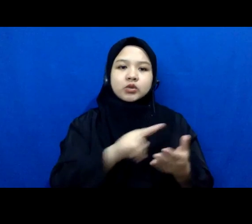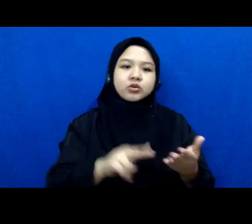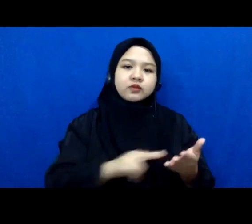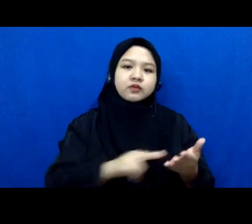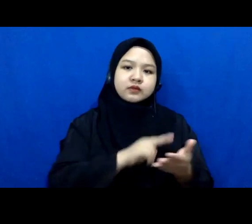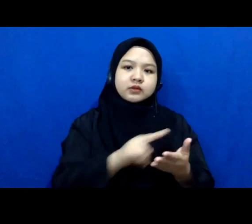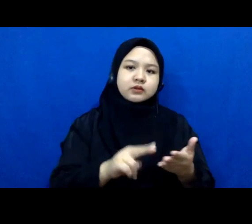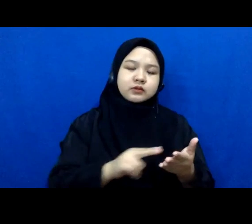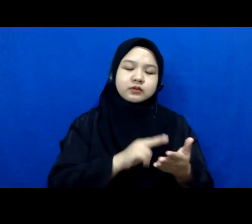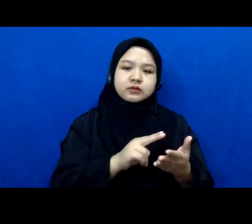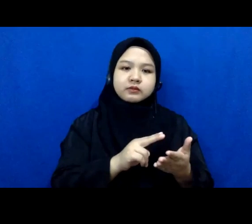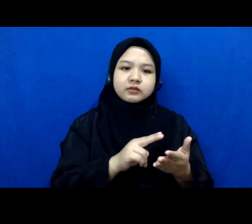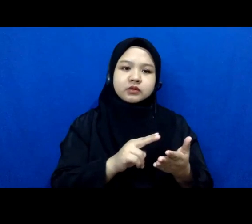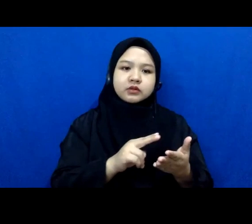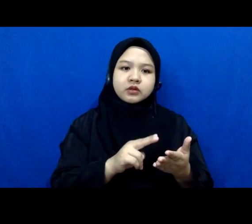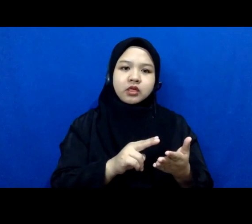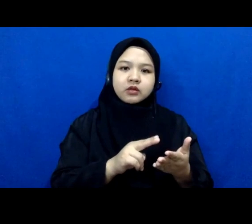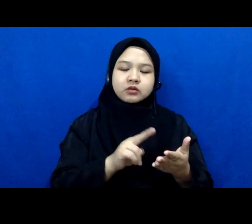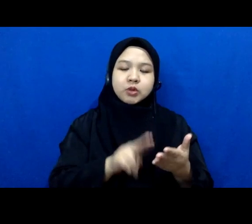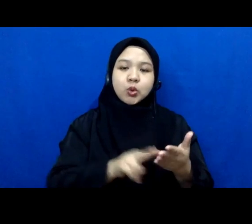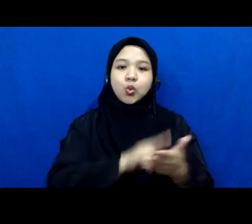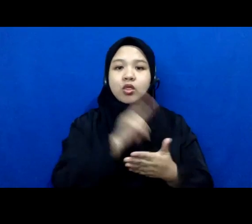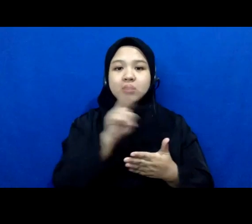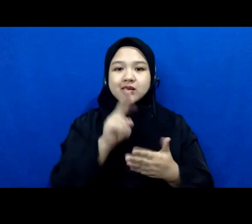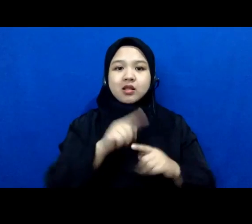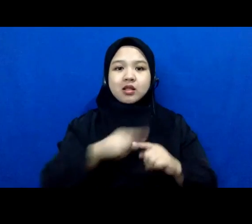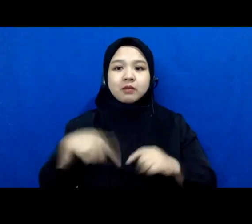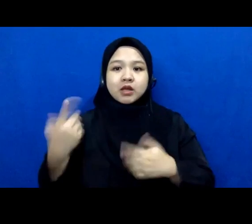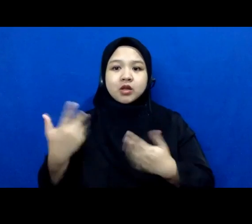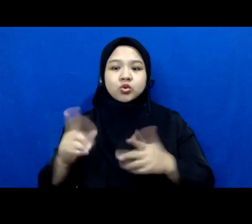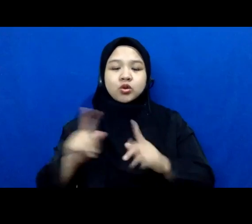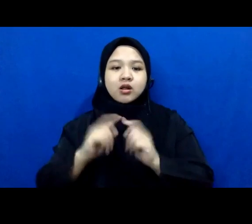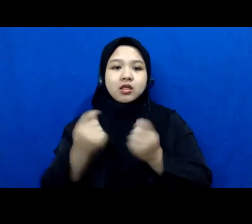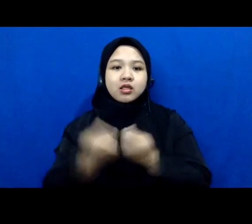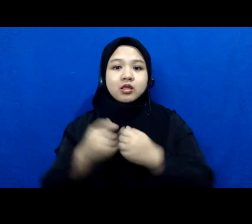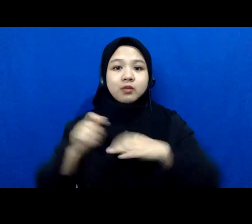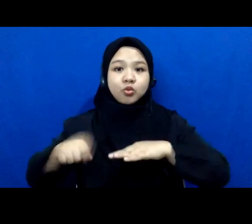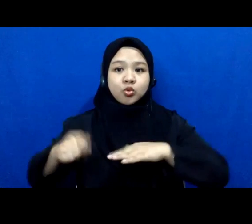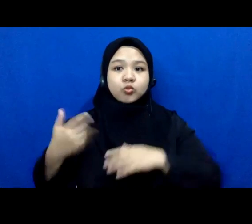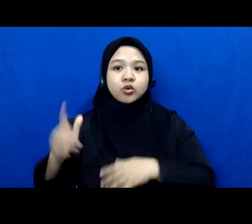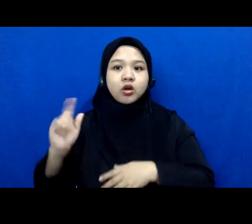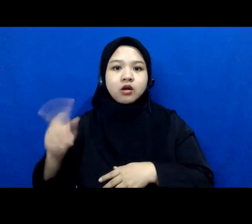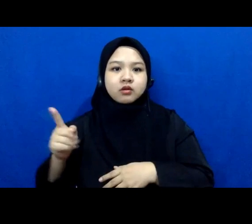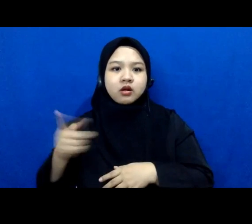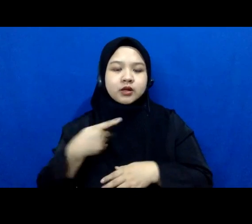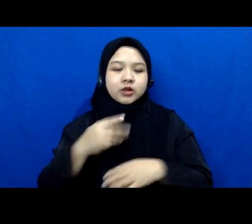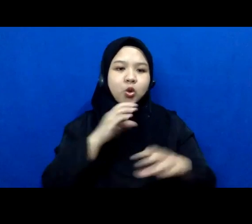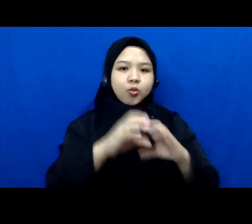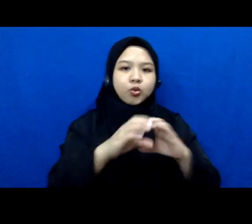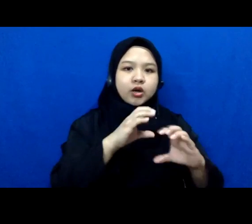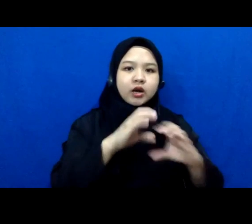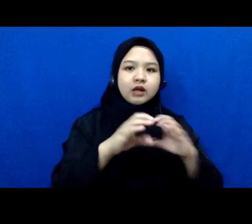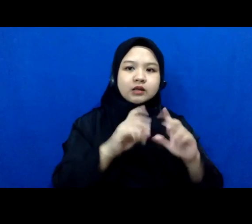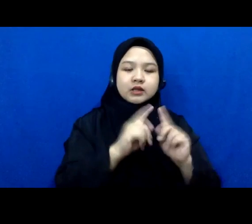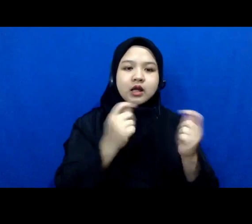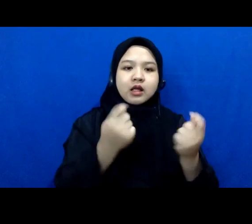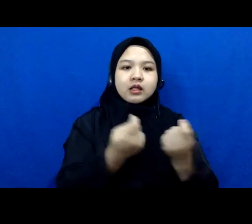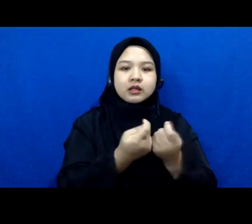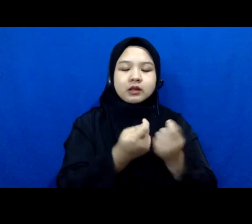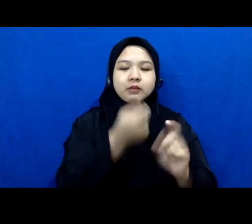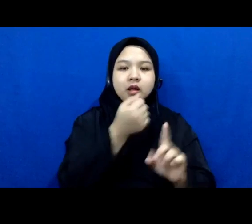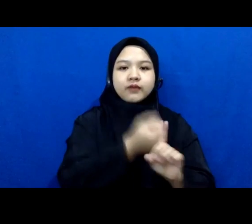cuman karena kita sudah punya tim hukum sendiri kan jadi kita komunikasi sama tim advokasi